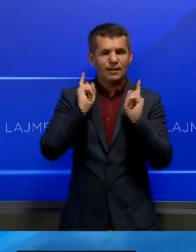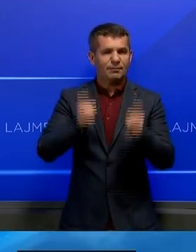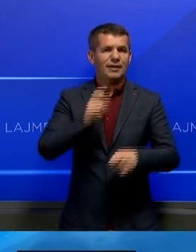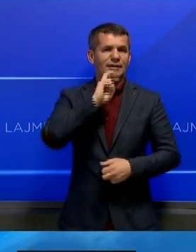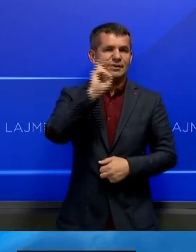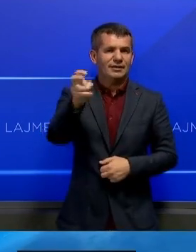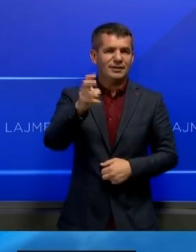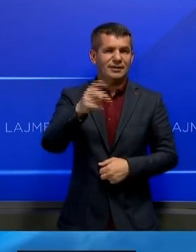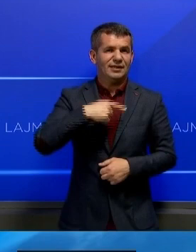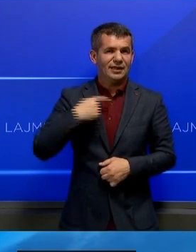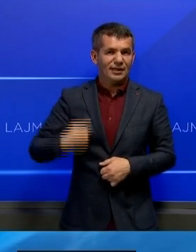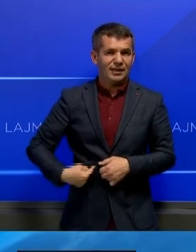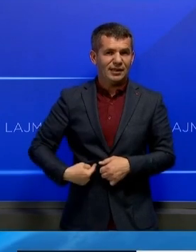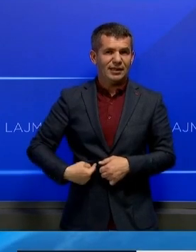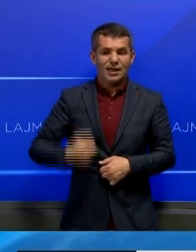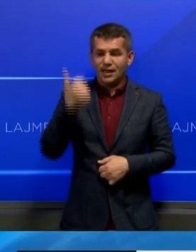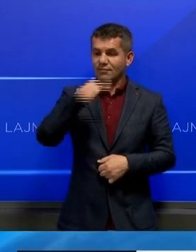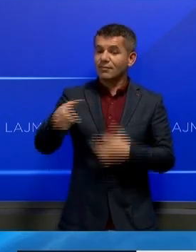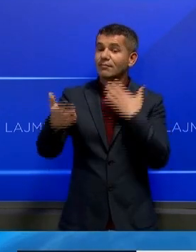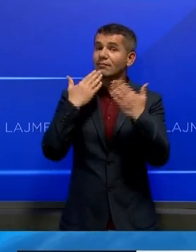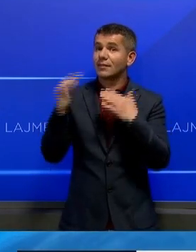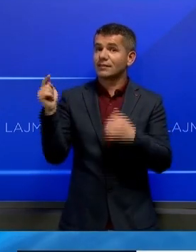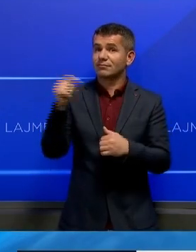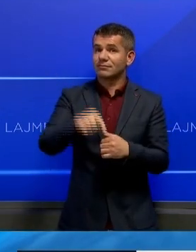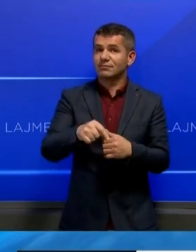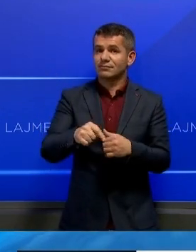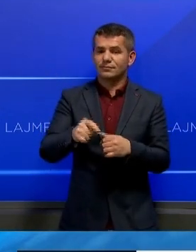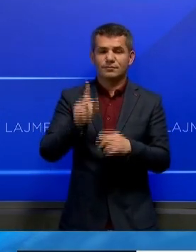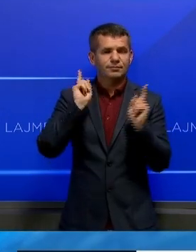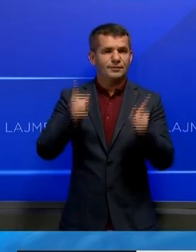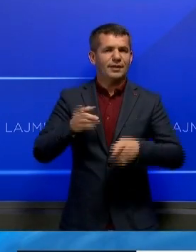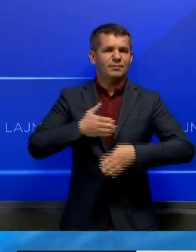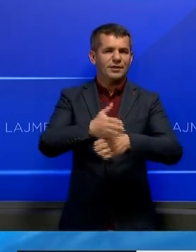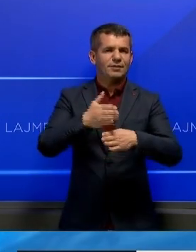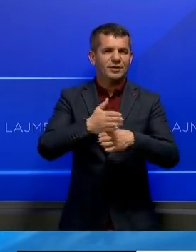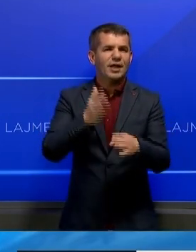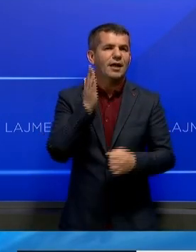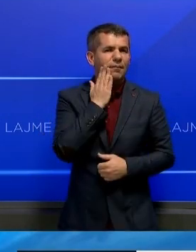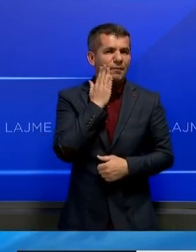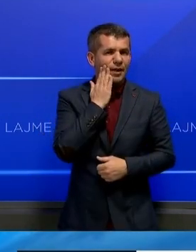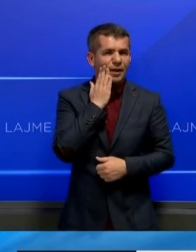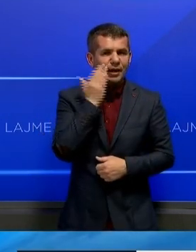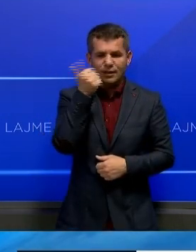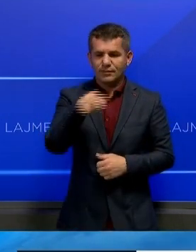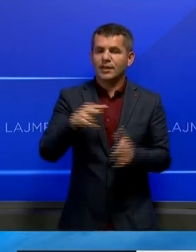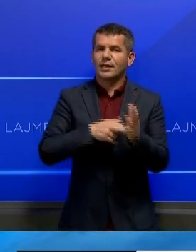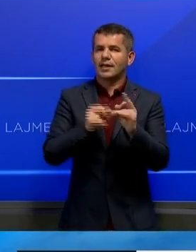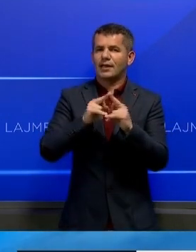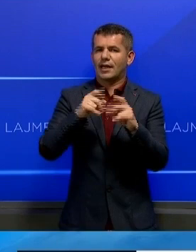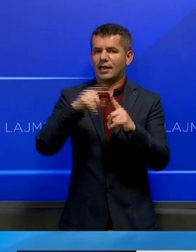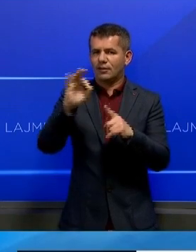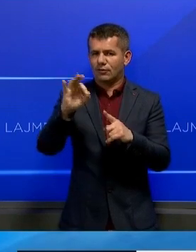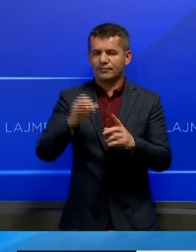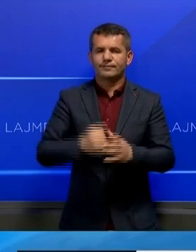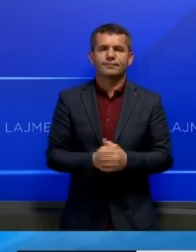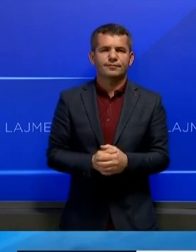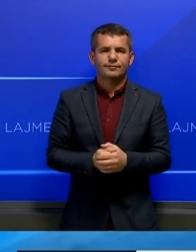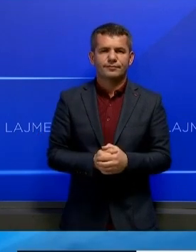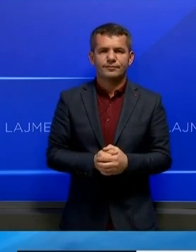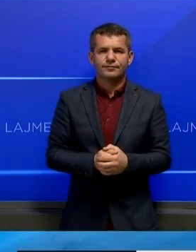njësjen e samitit të rëndësishëm në të cilin do të kthejet në bështetja Amerikane për aloancën ushtarake për rëndimore.